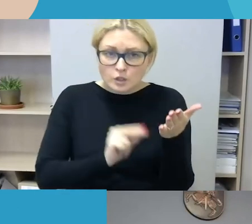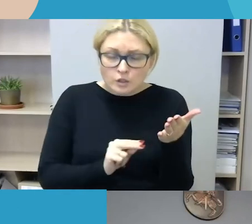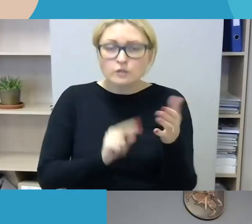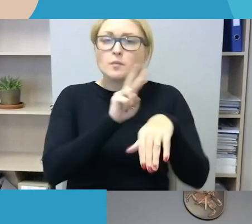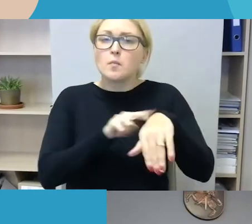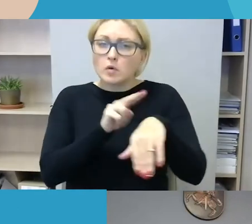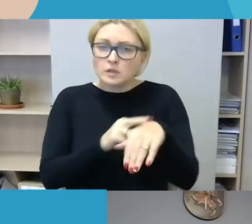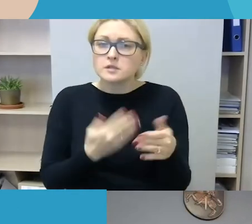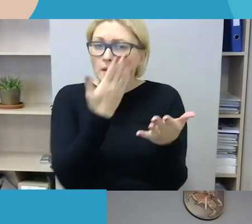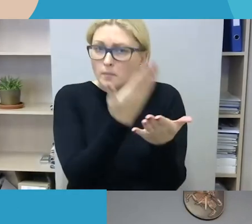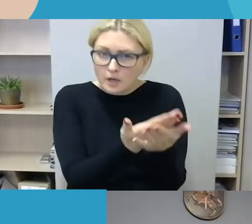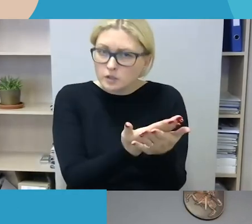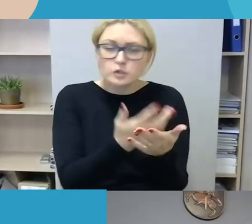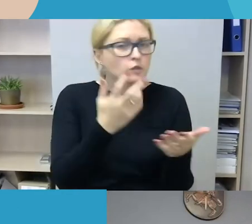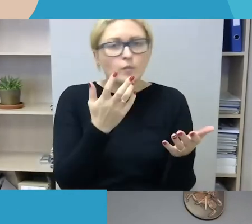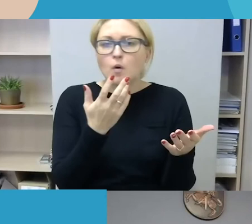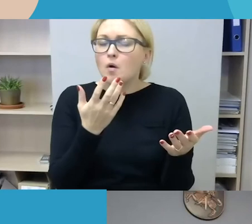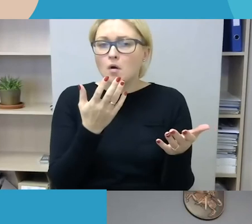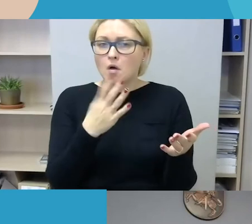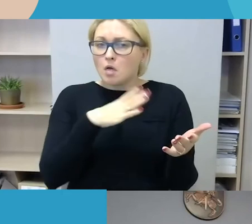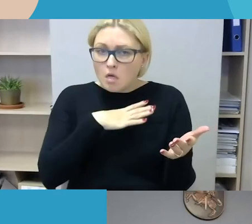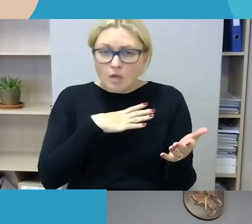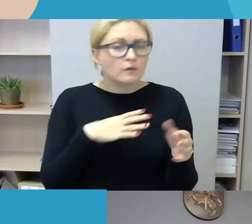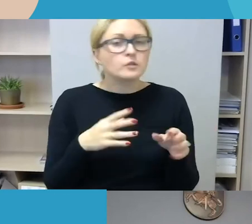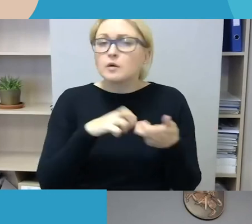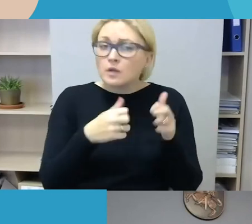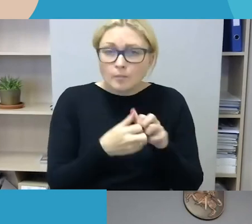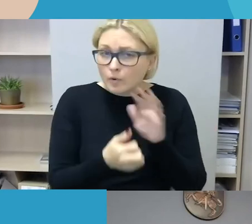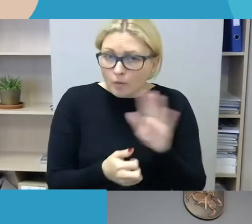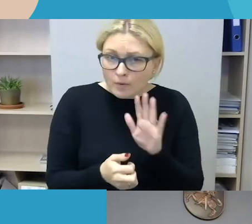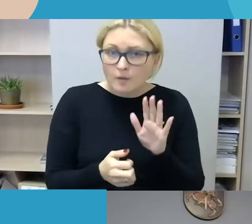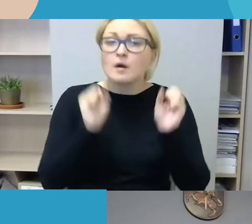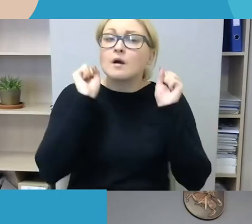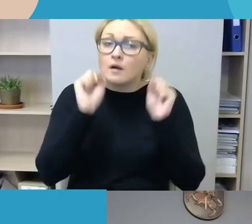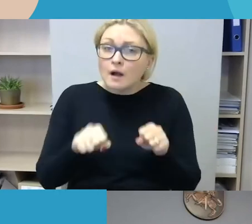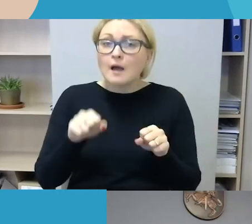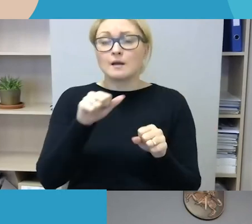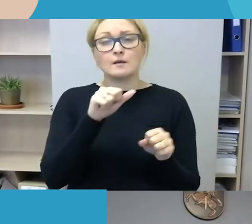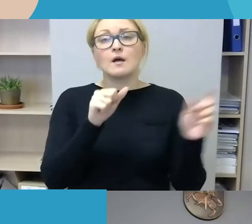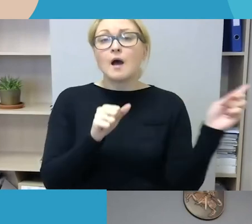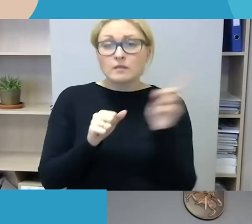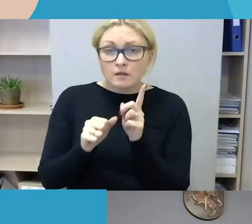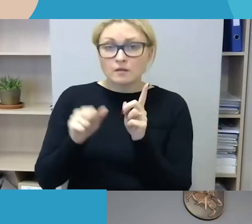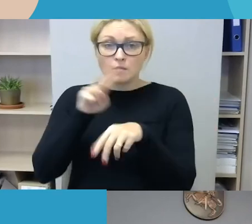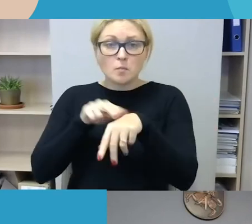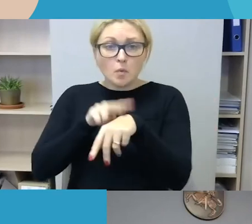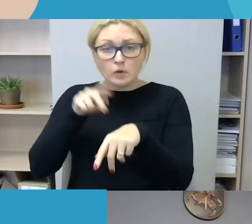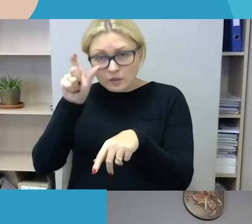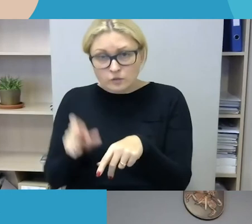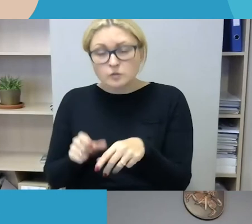Ir tikrai dažnu atveju ta policijos pareigūnas netesio gali tai surašyti savo ranką, iš žmogaus žodžių.